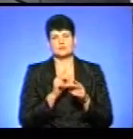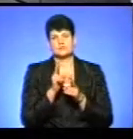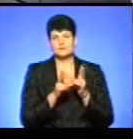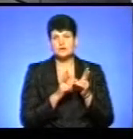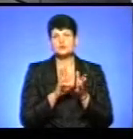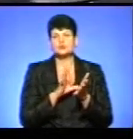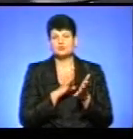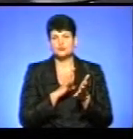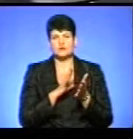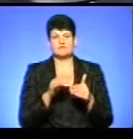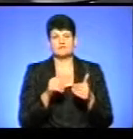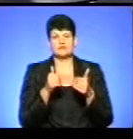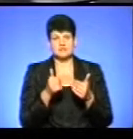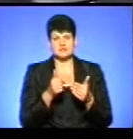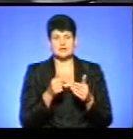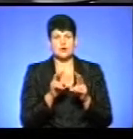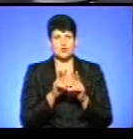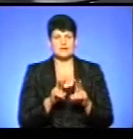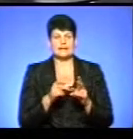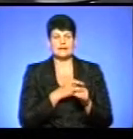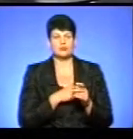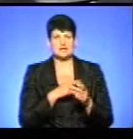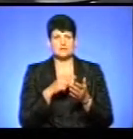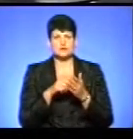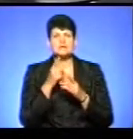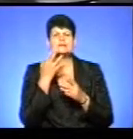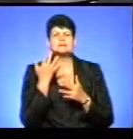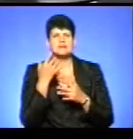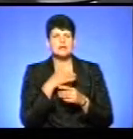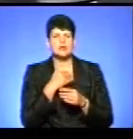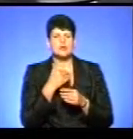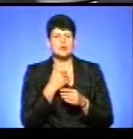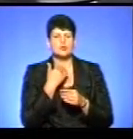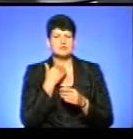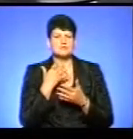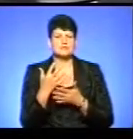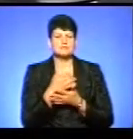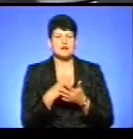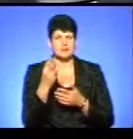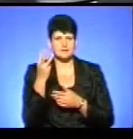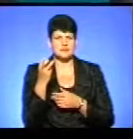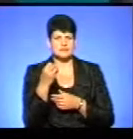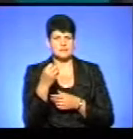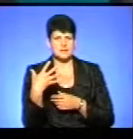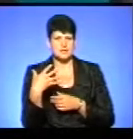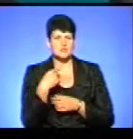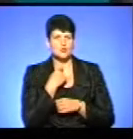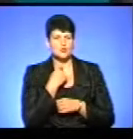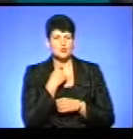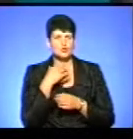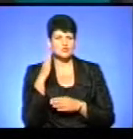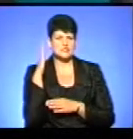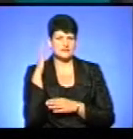винесеною на розгляд депутатів міської ради. До речі, скільки голосів набрала ця петиція? 315 голосів, перш ніж